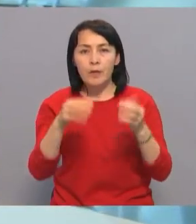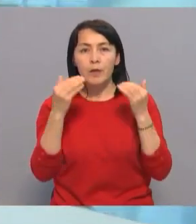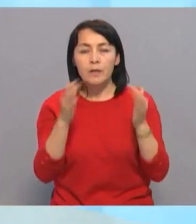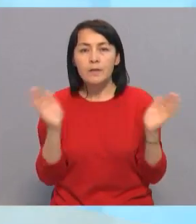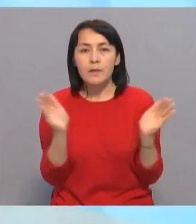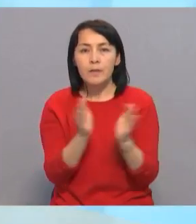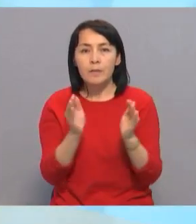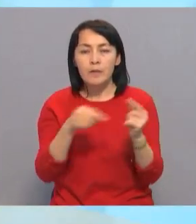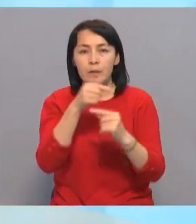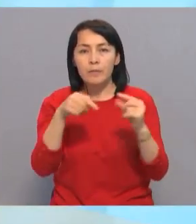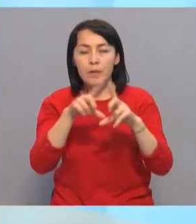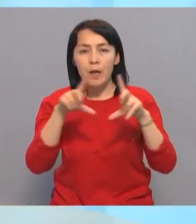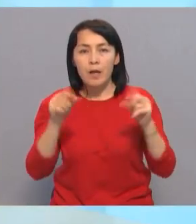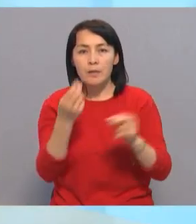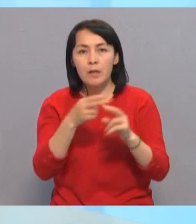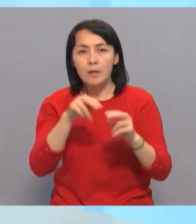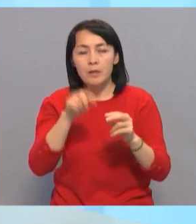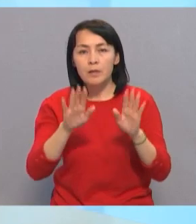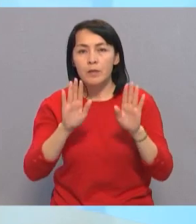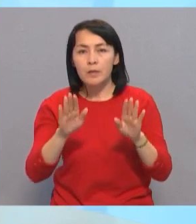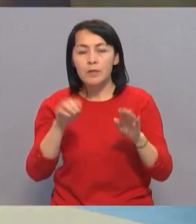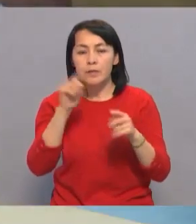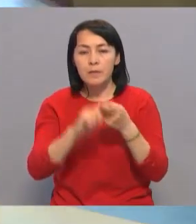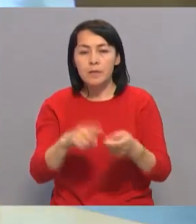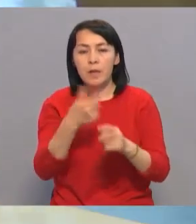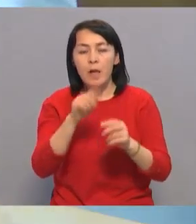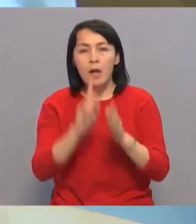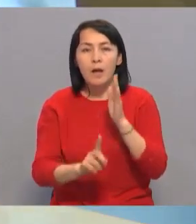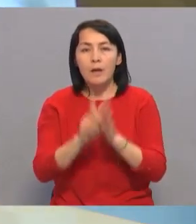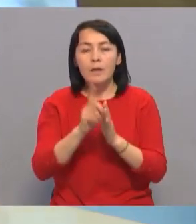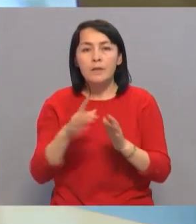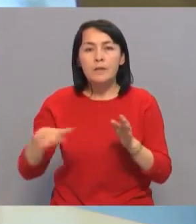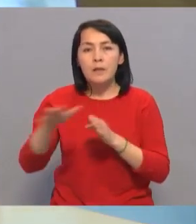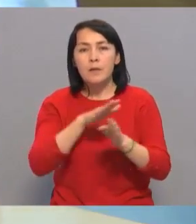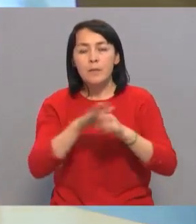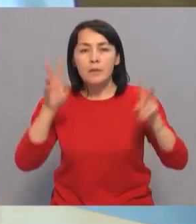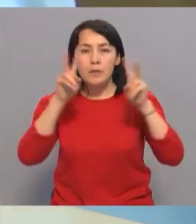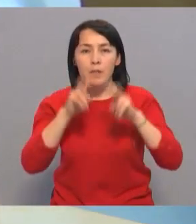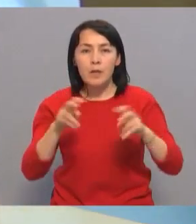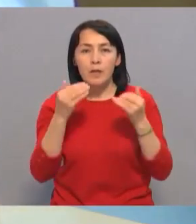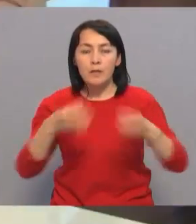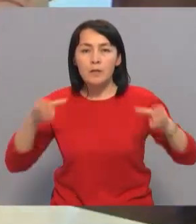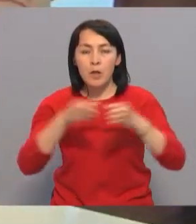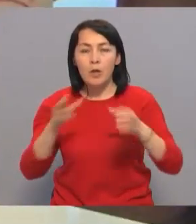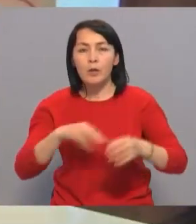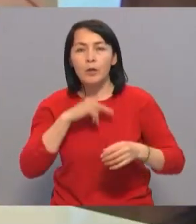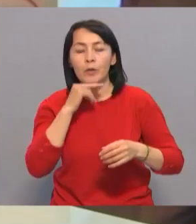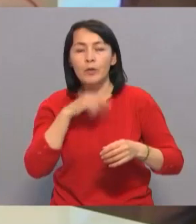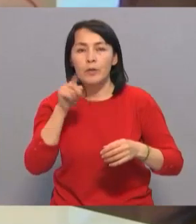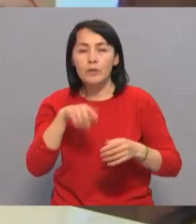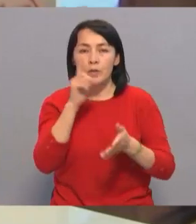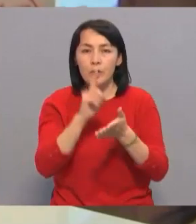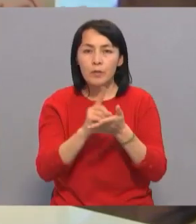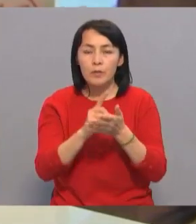микропредпринимательства. Это не означает, что в связи с этим начнутся массовые проверки. Орган контроля и надзора